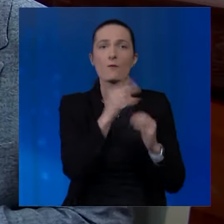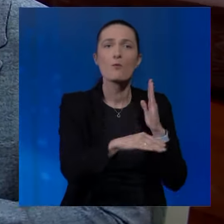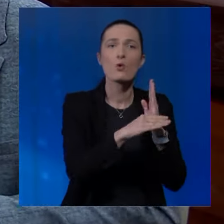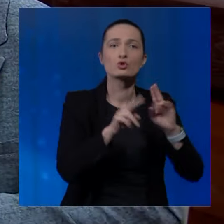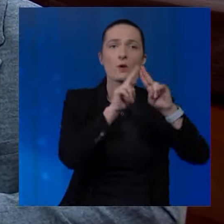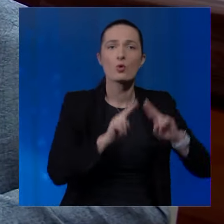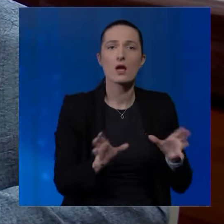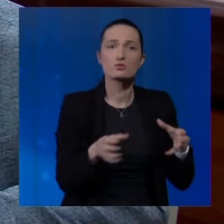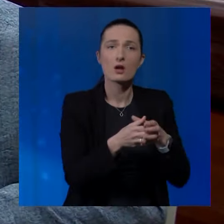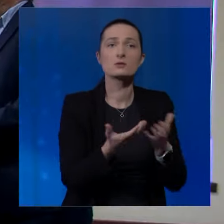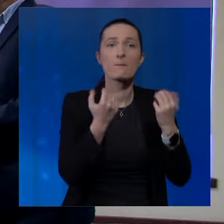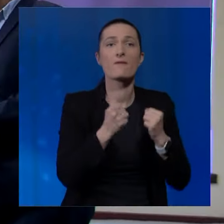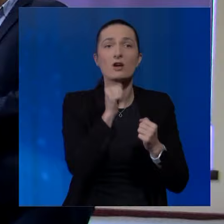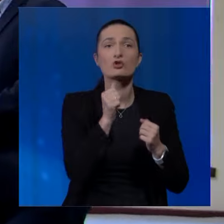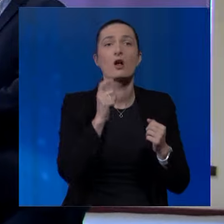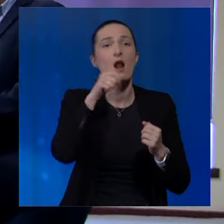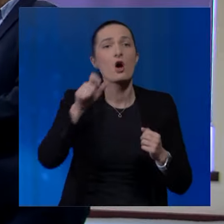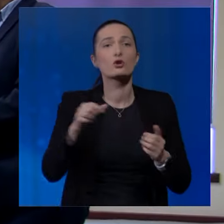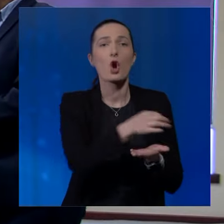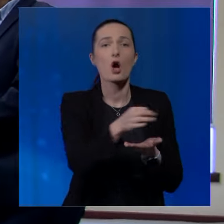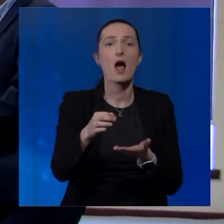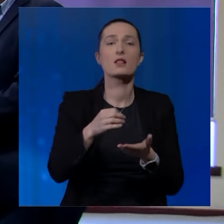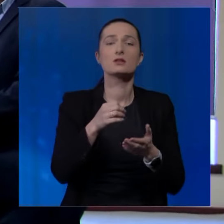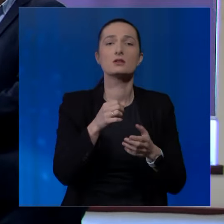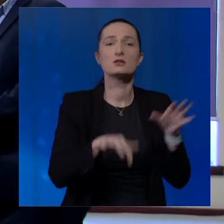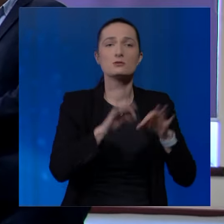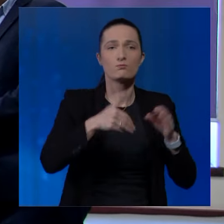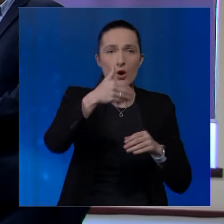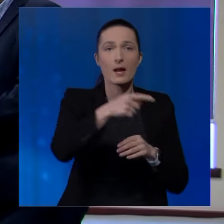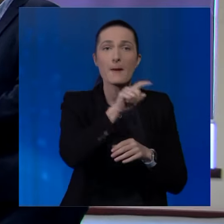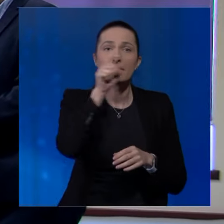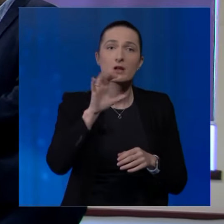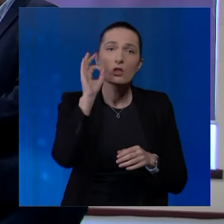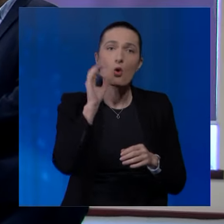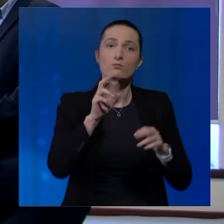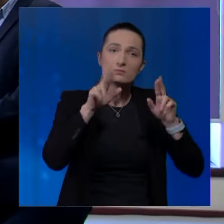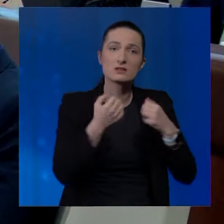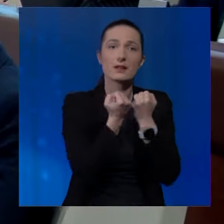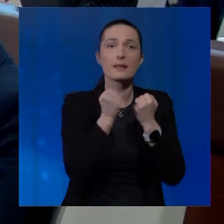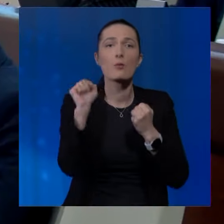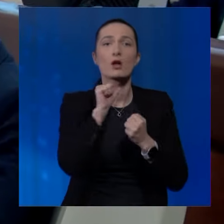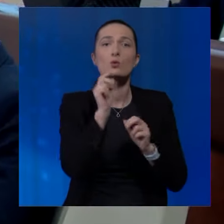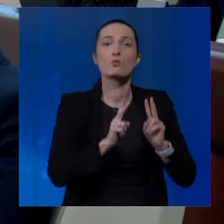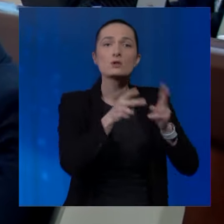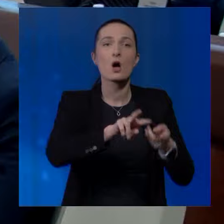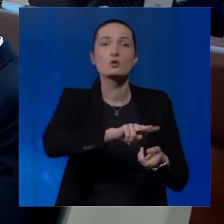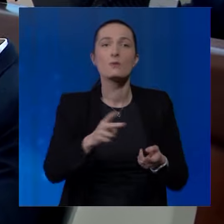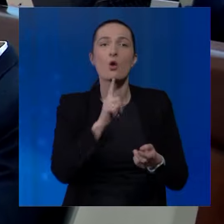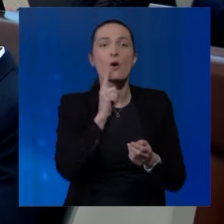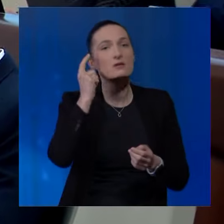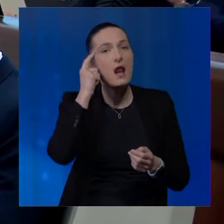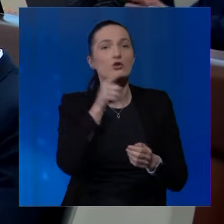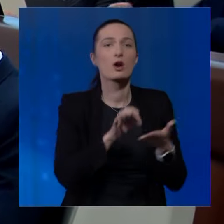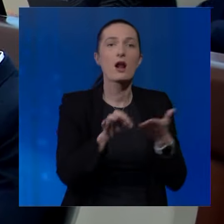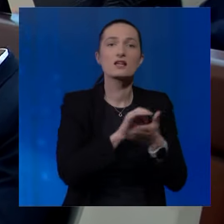zajednice, pa već i do narednih lokalnih izbora. Na pitanje o zrelosti demokratije u Mostaru za izmjene koje bi značile da se glasa za kvalitetne